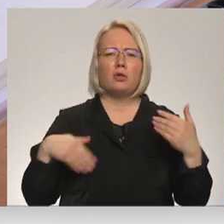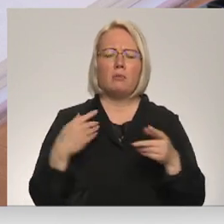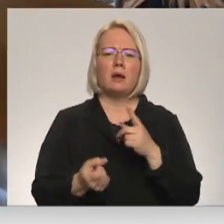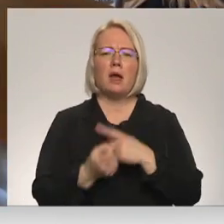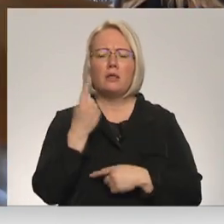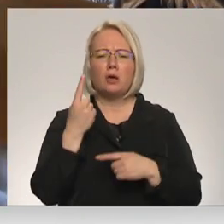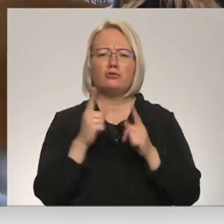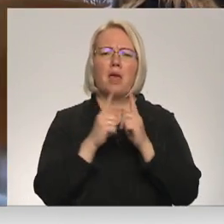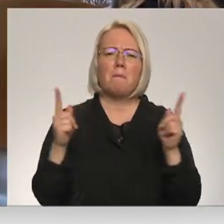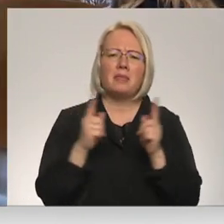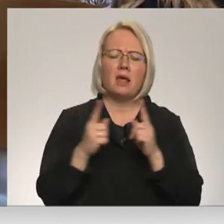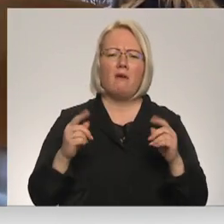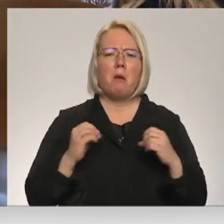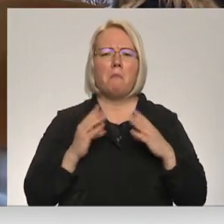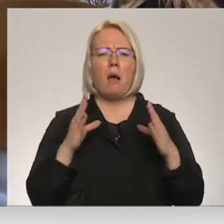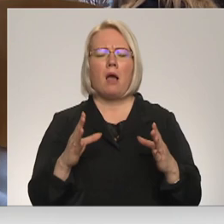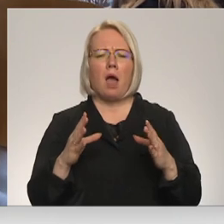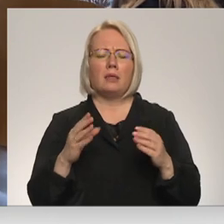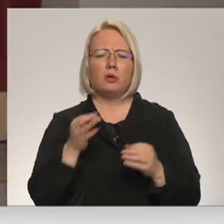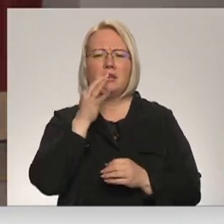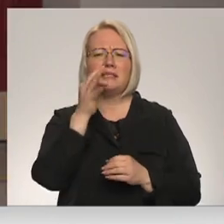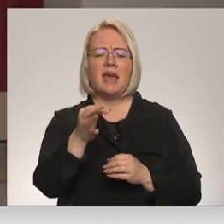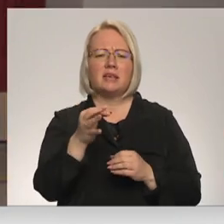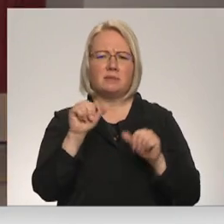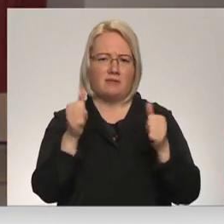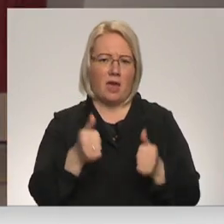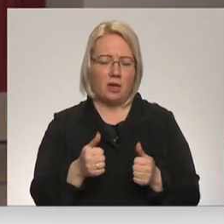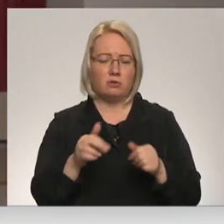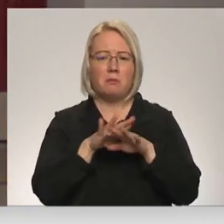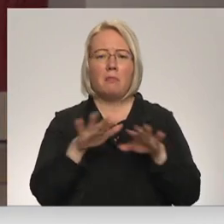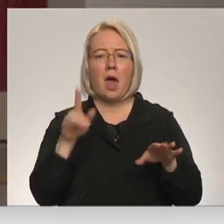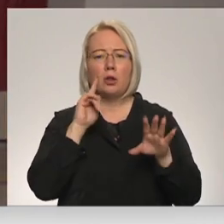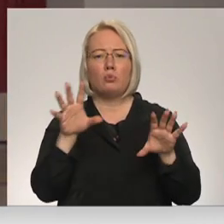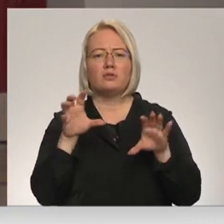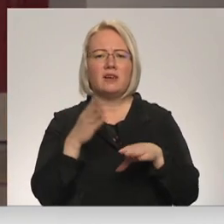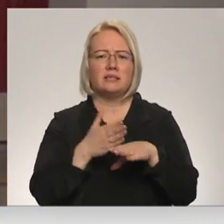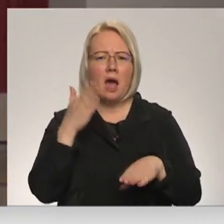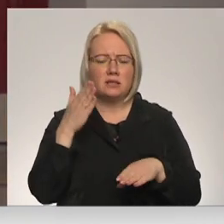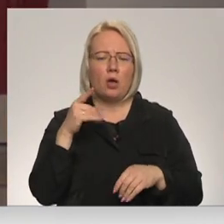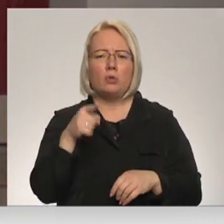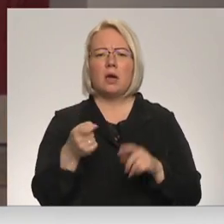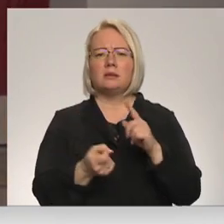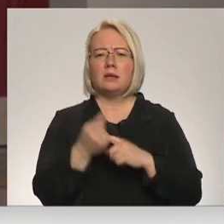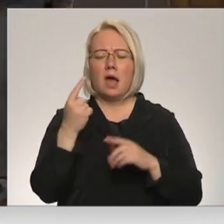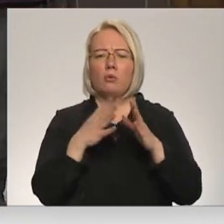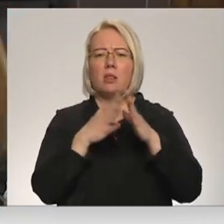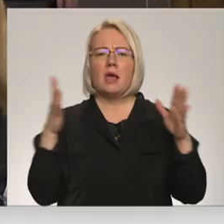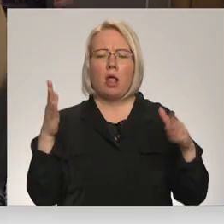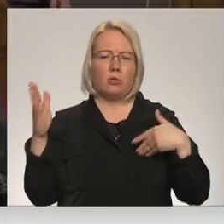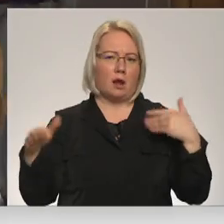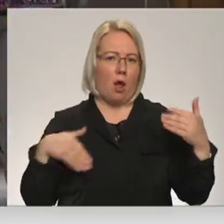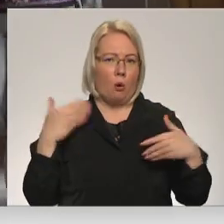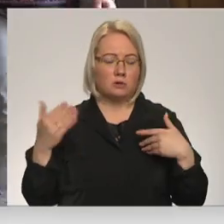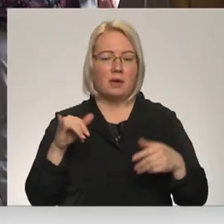epitetus vai bagātīgus izteiksmes līdzekļus. Bērni to var uztvert sāsināti, un tas viņiem var radīt lielu trauksmi.